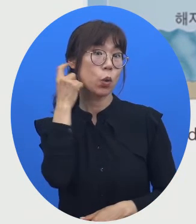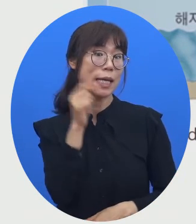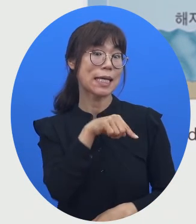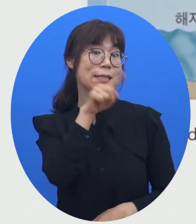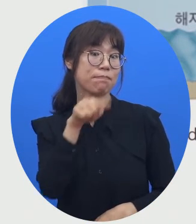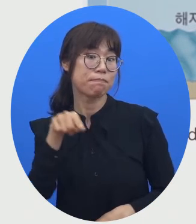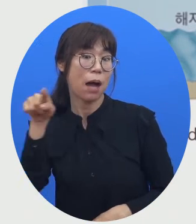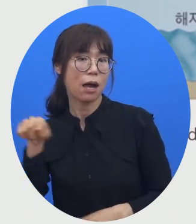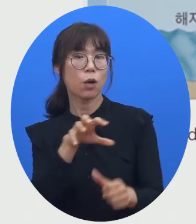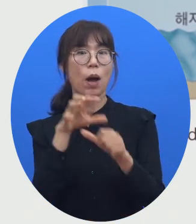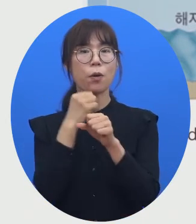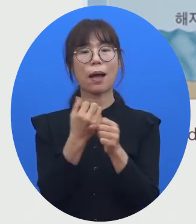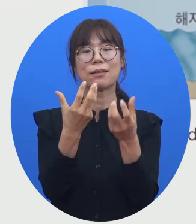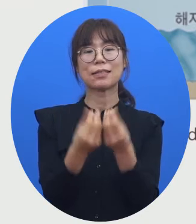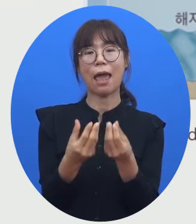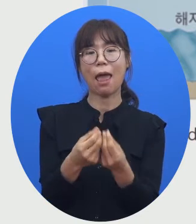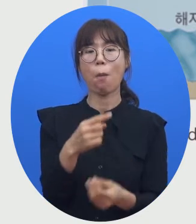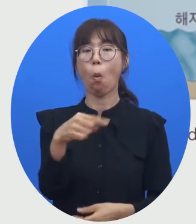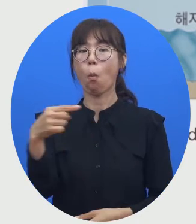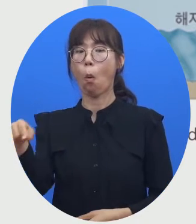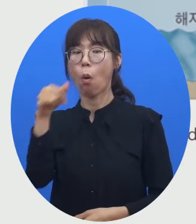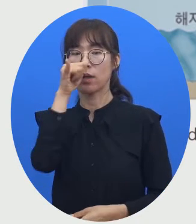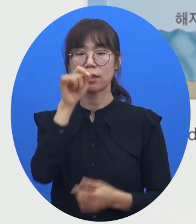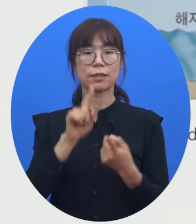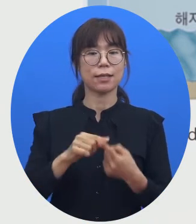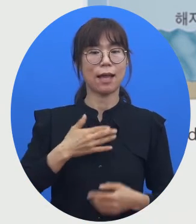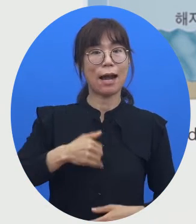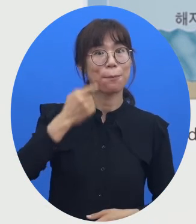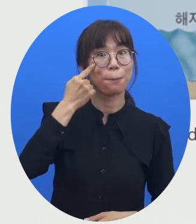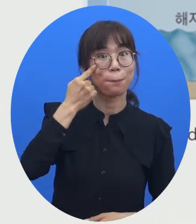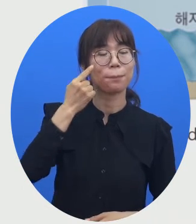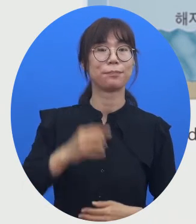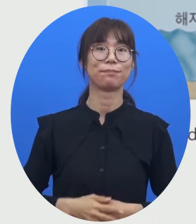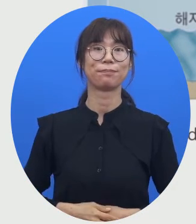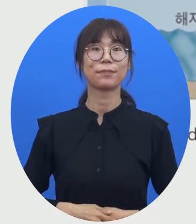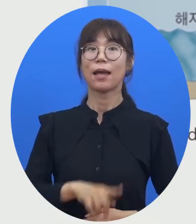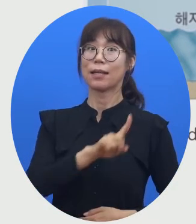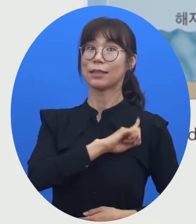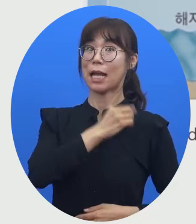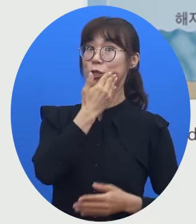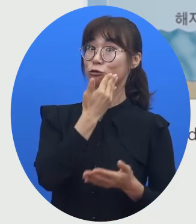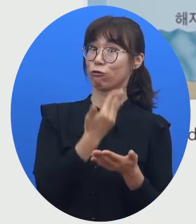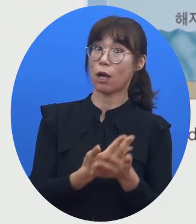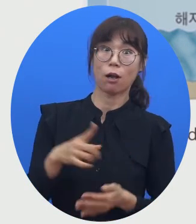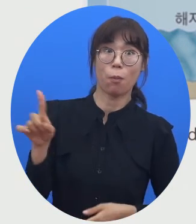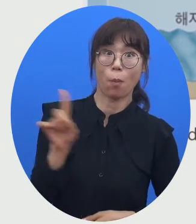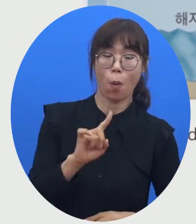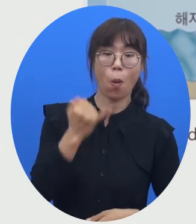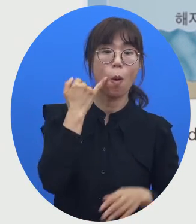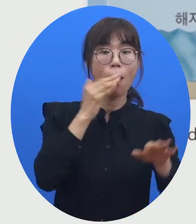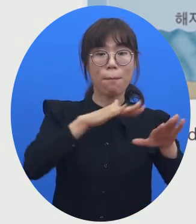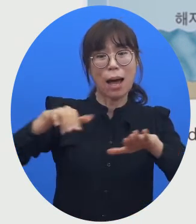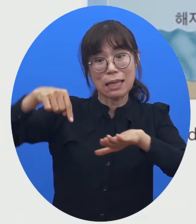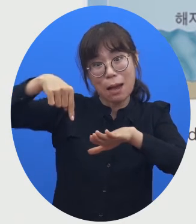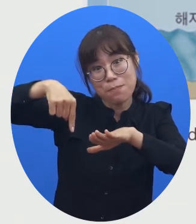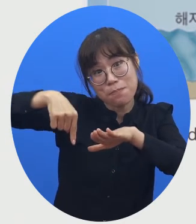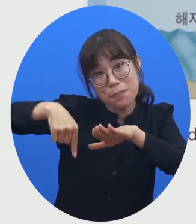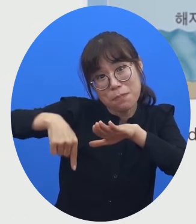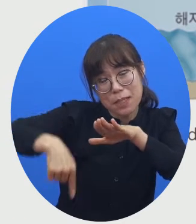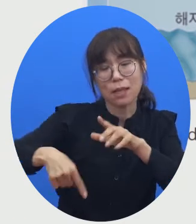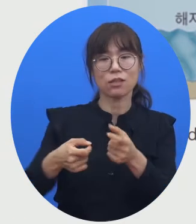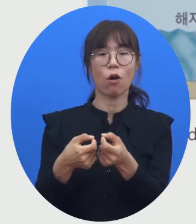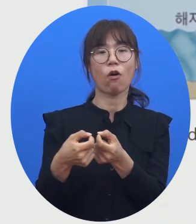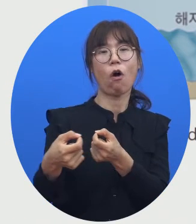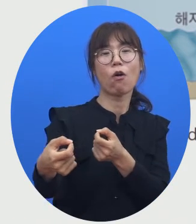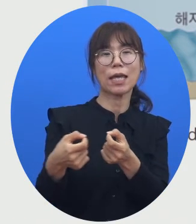이용하는 예에 어떤 것들이 있는지를 한번 알아볼 건데요. 제일 중요한 것은 해저에서의 거리 탐색에 관한